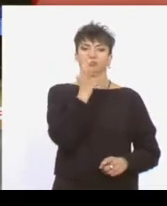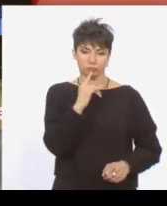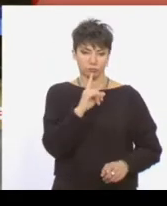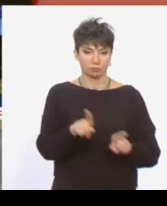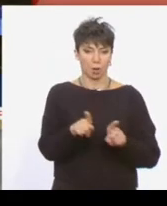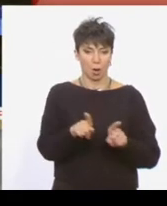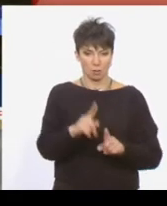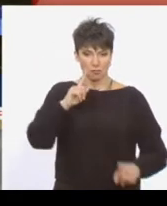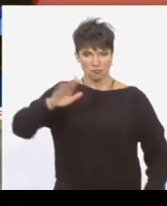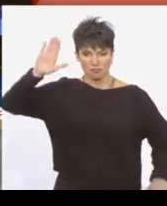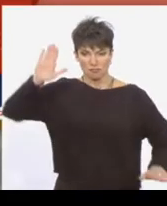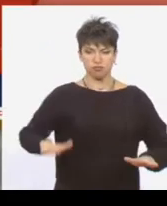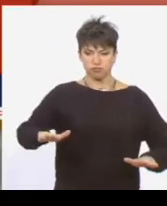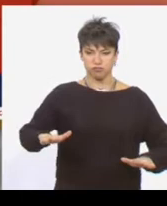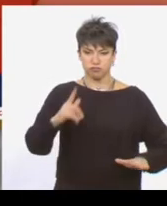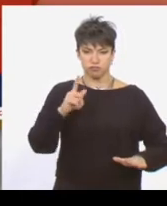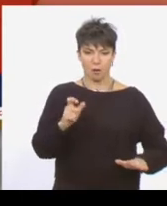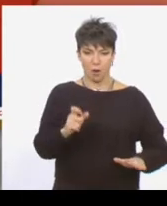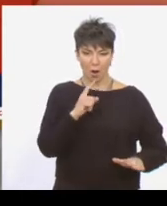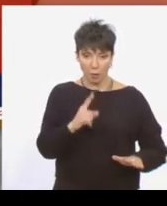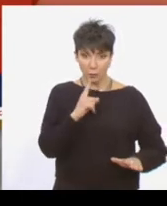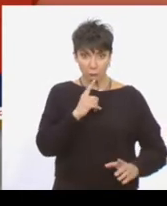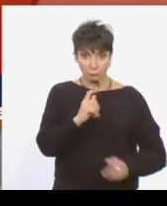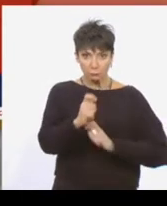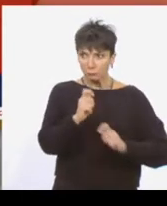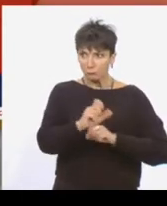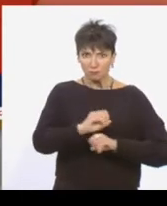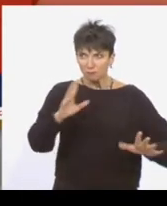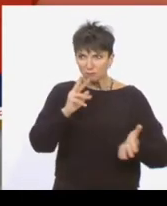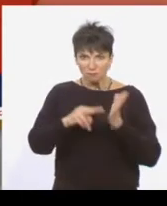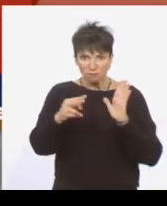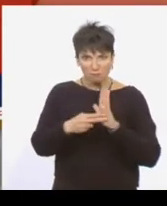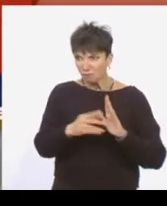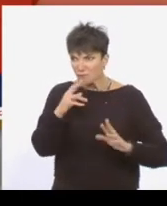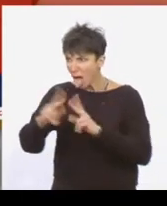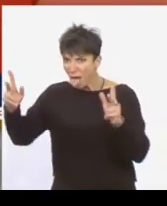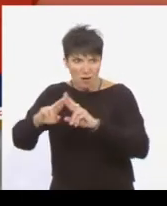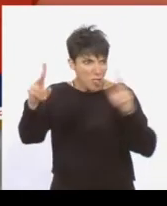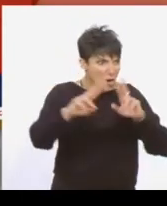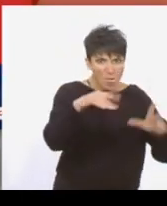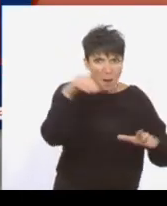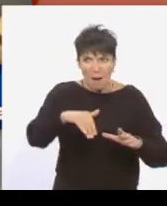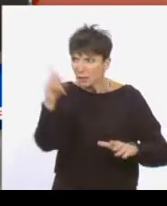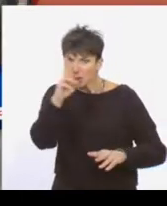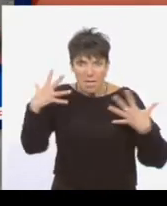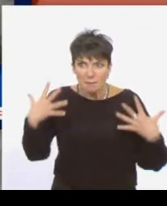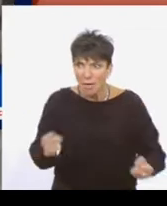Οργισμένος χτυπά το χέρι του στο γραφείο. Στο διάγγελμά του ο Ρώσος πρόεδρος βλέπει εχθρούς και μέσα στη χώρα του.